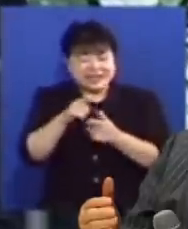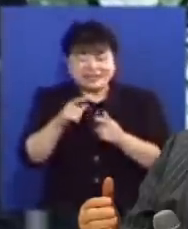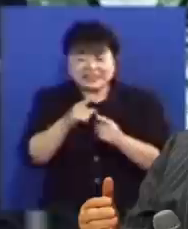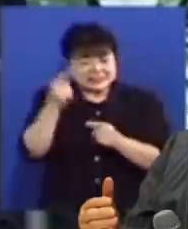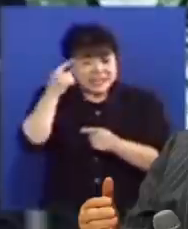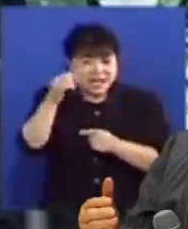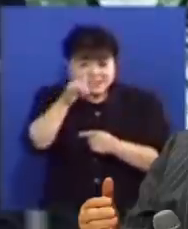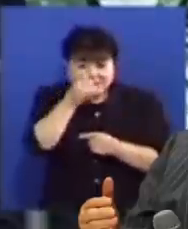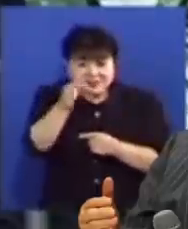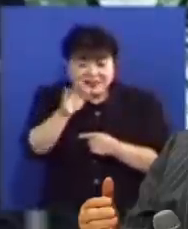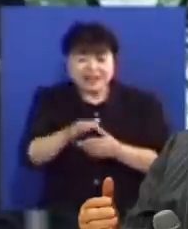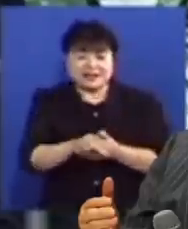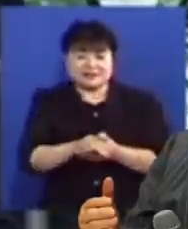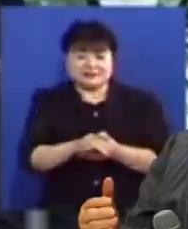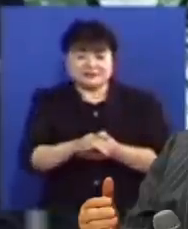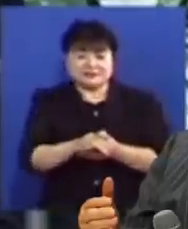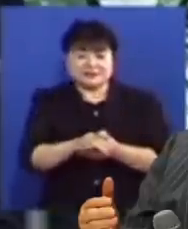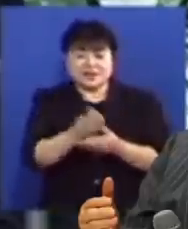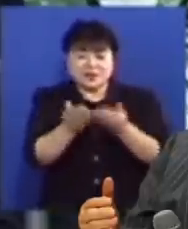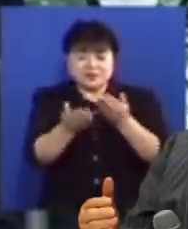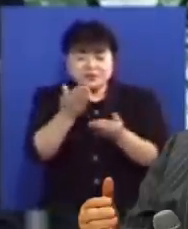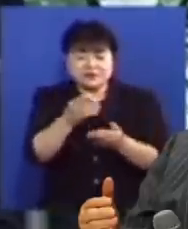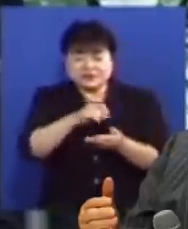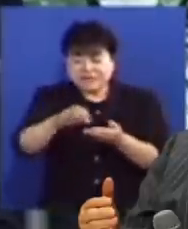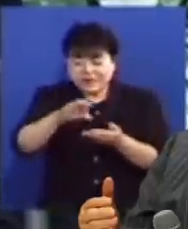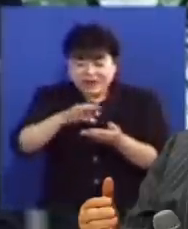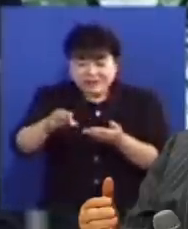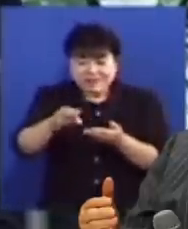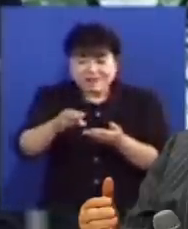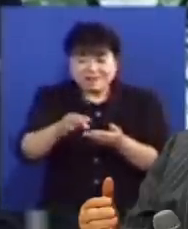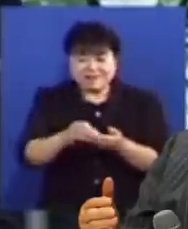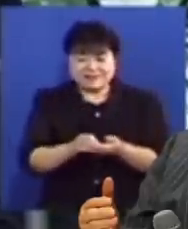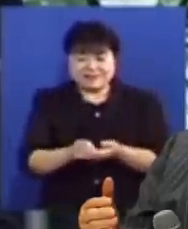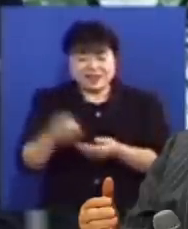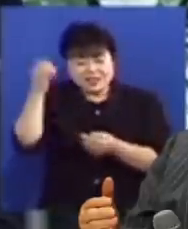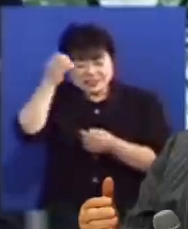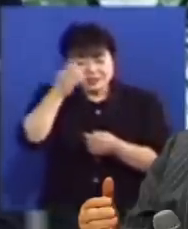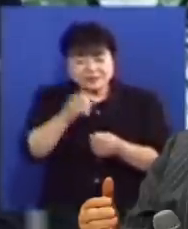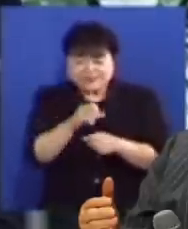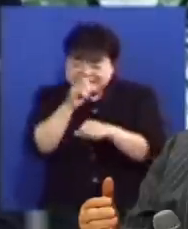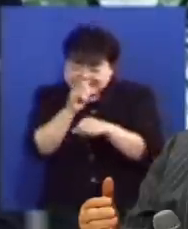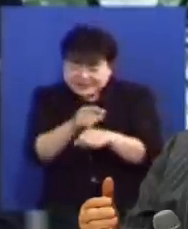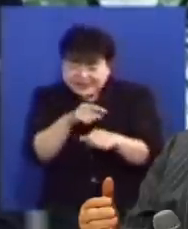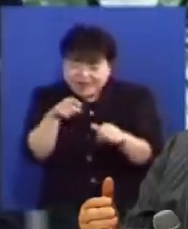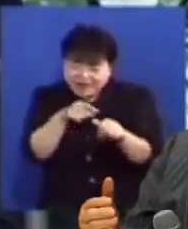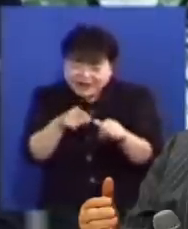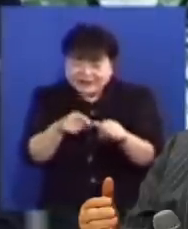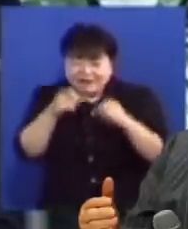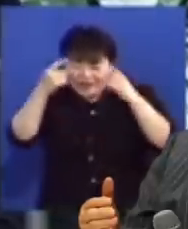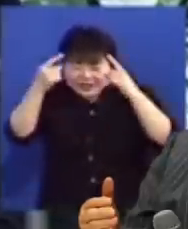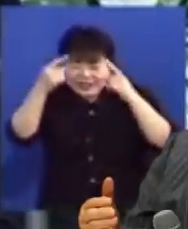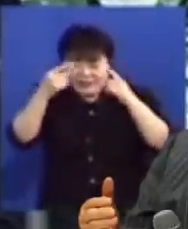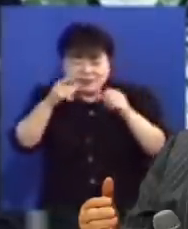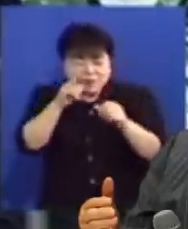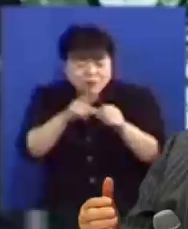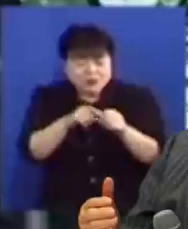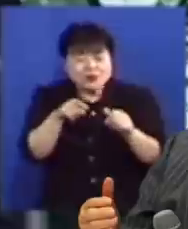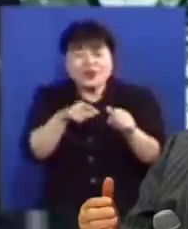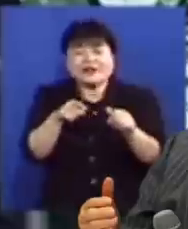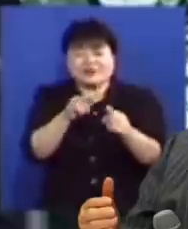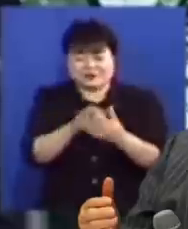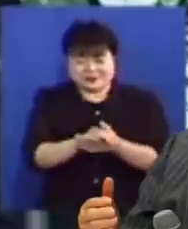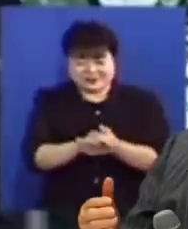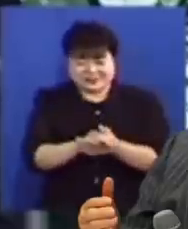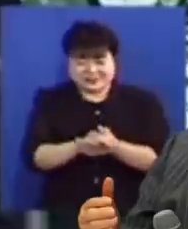성경은 이러한 비유를 쓰는 것은 성령의 성격을 우리에게 잘 깨닫게 하기 위해서 현실적인